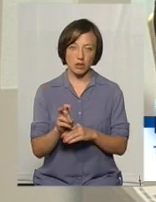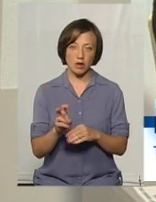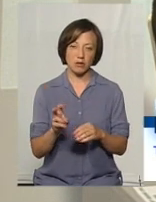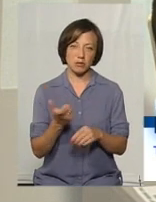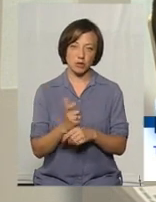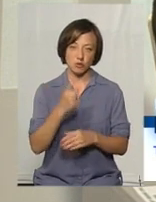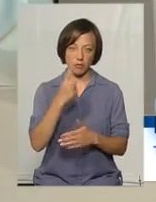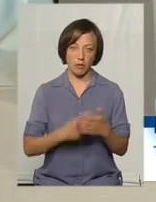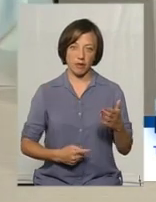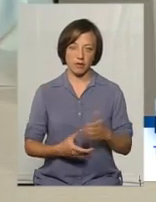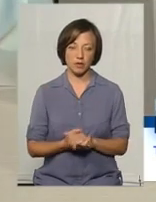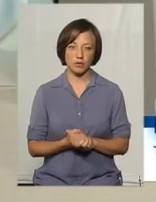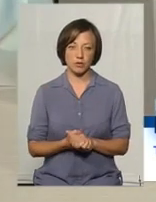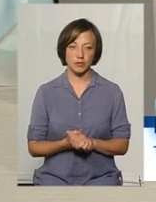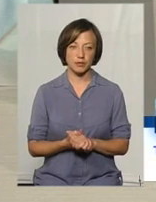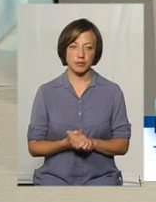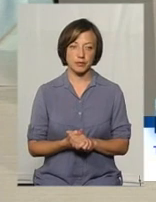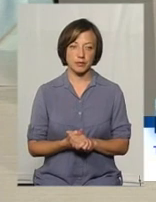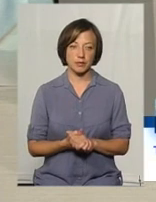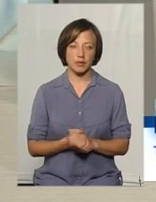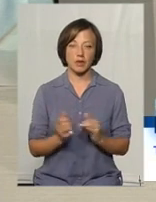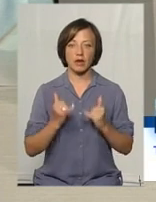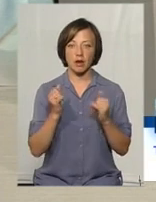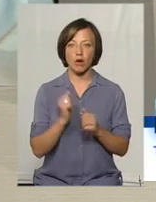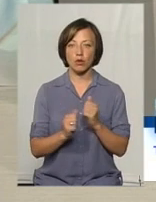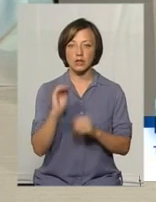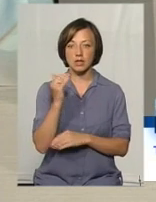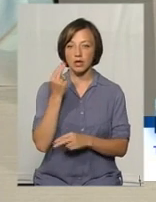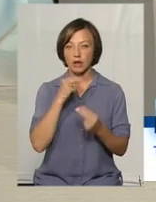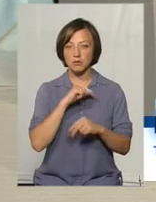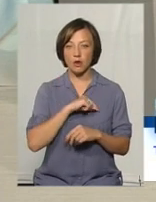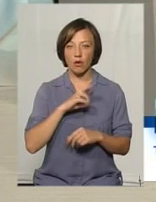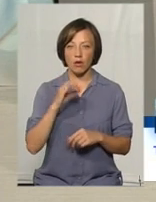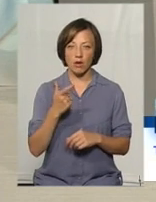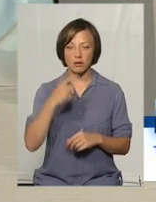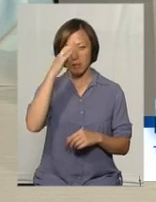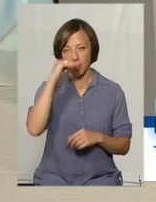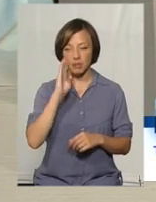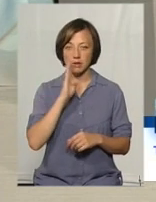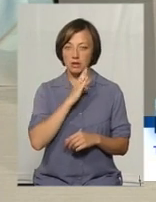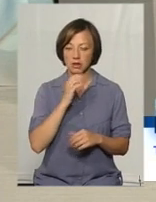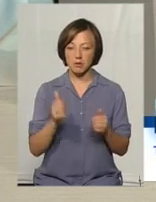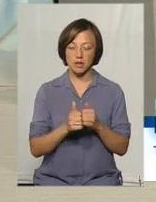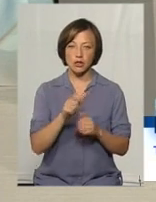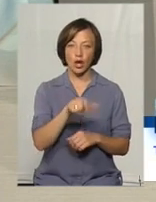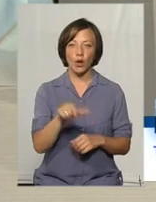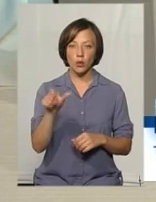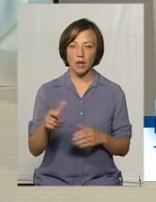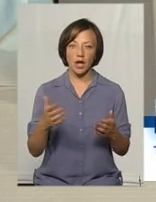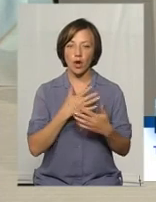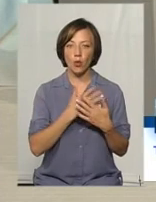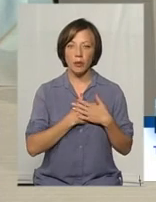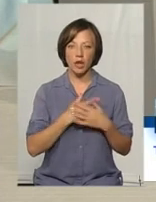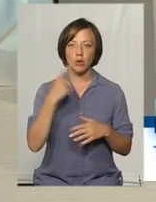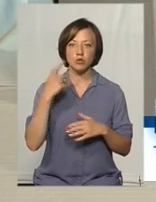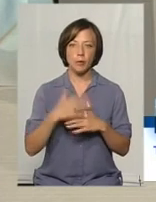більш впевнена? Для кожної дитини найкращий психолог – це її мама і тато. Тому що це найближчі люди, які її люблять,